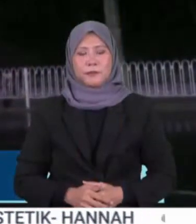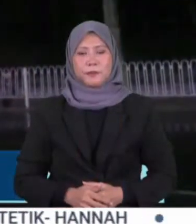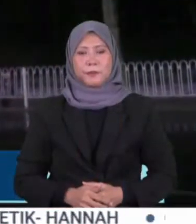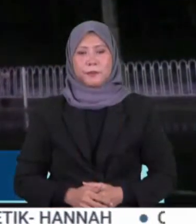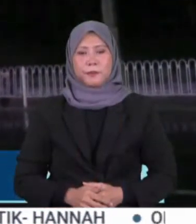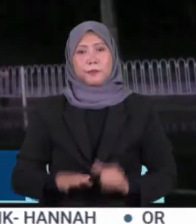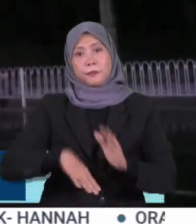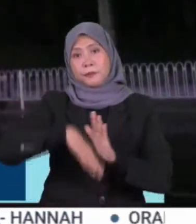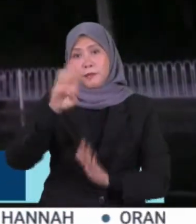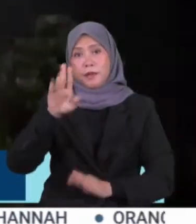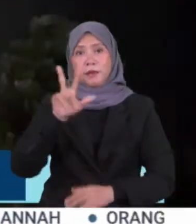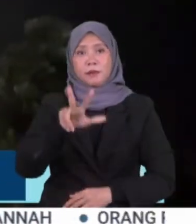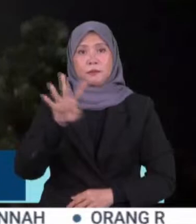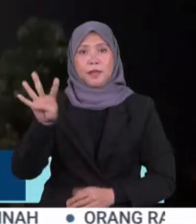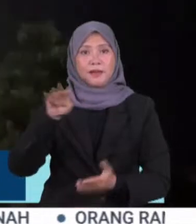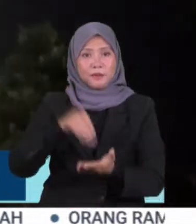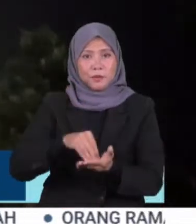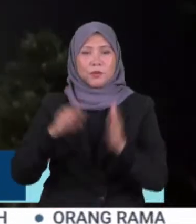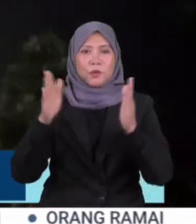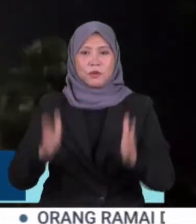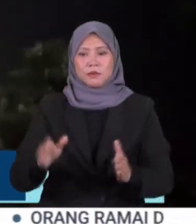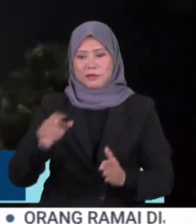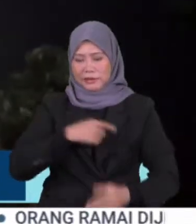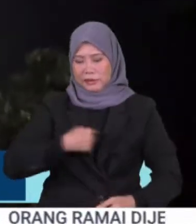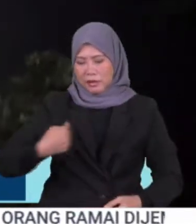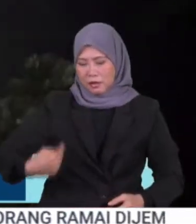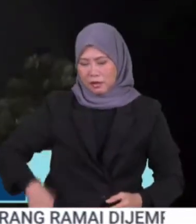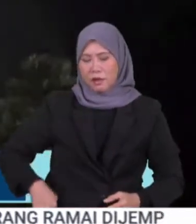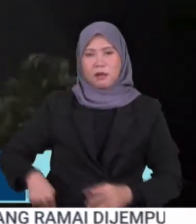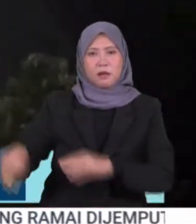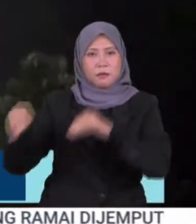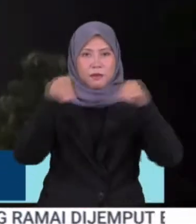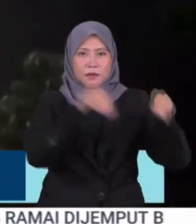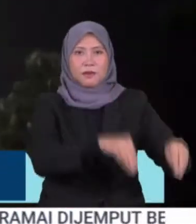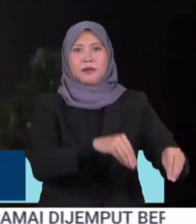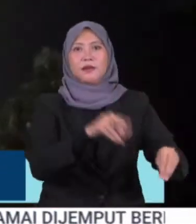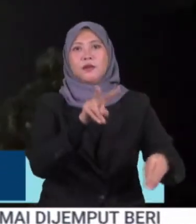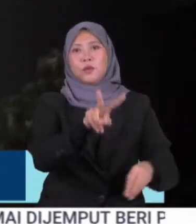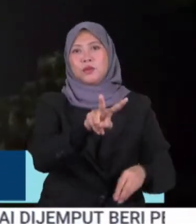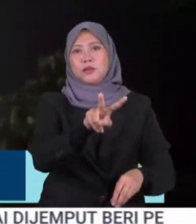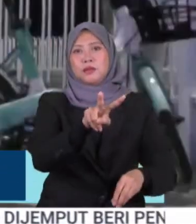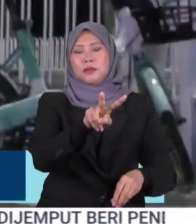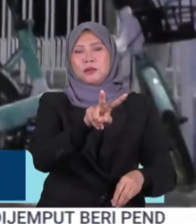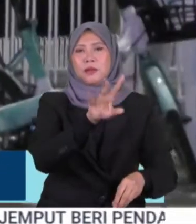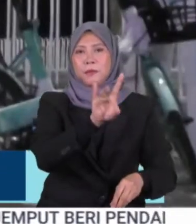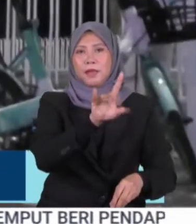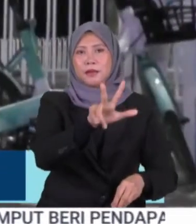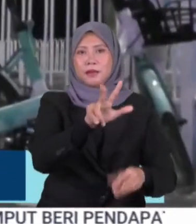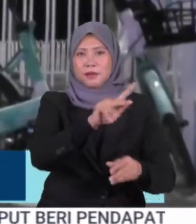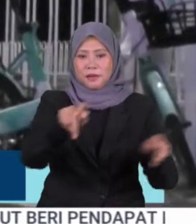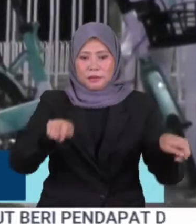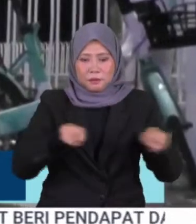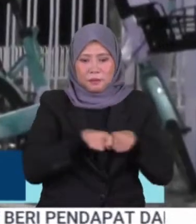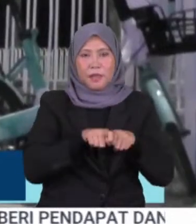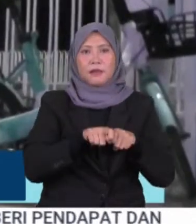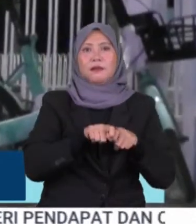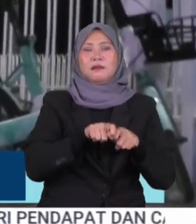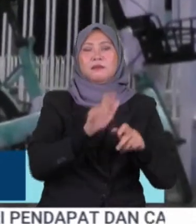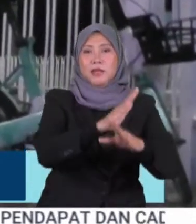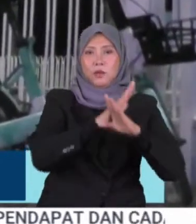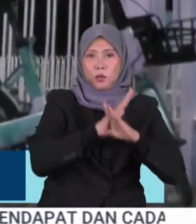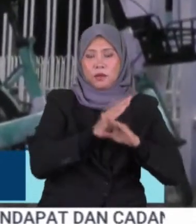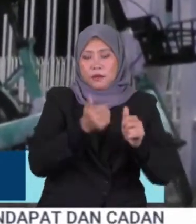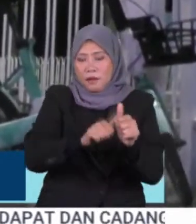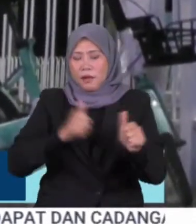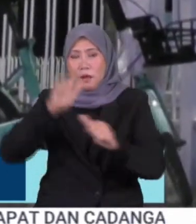Lebih 34,000 penduduk selatan China telah dipindahkan ke 283 pusat perlindungan bagi